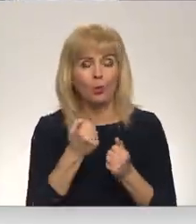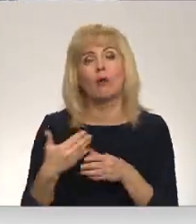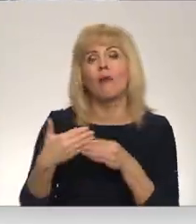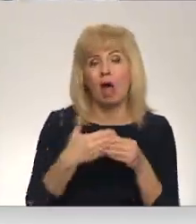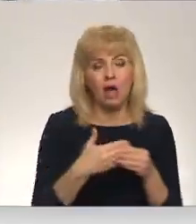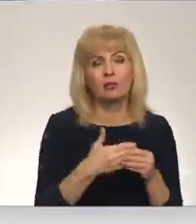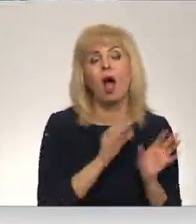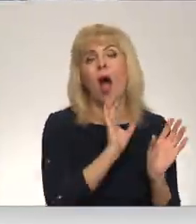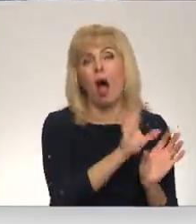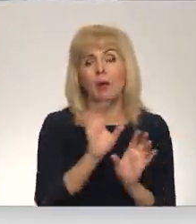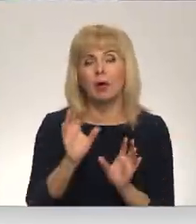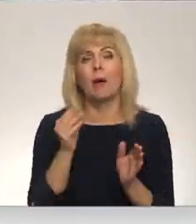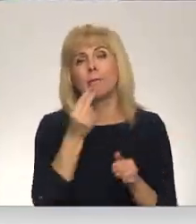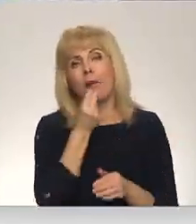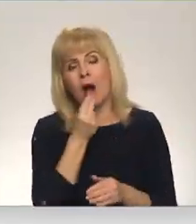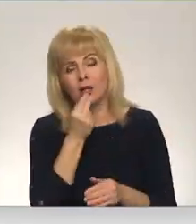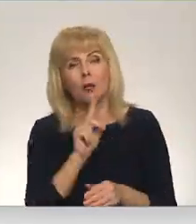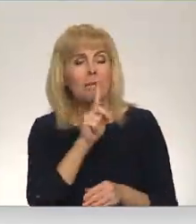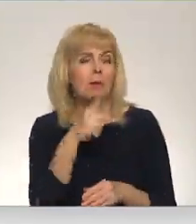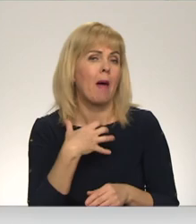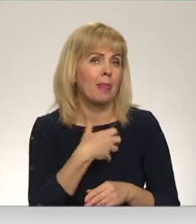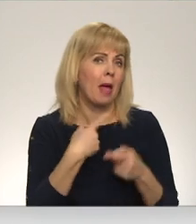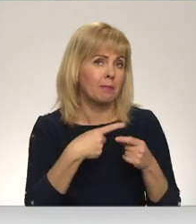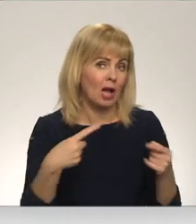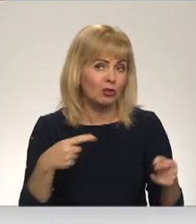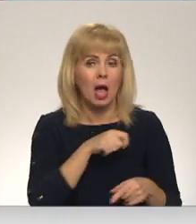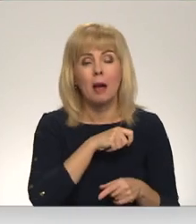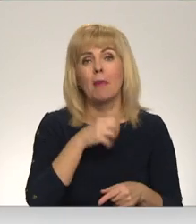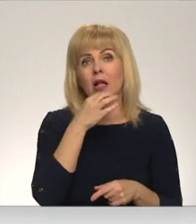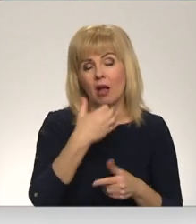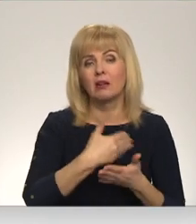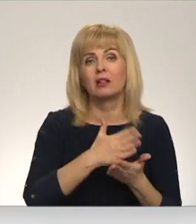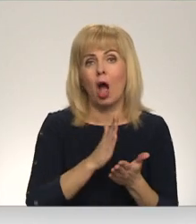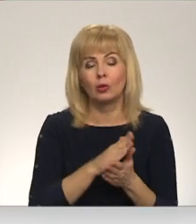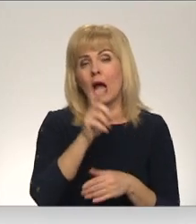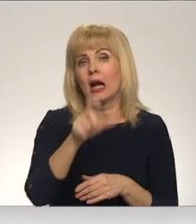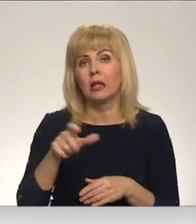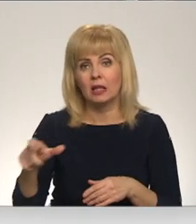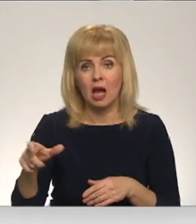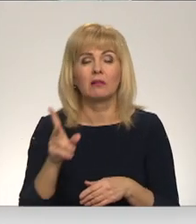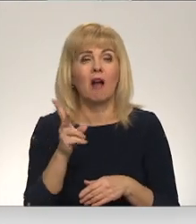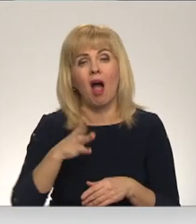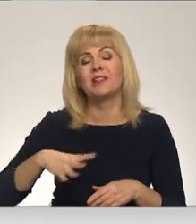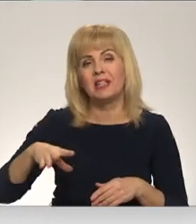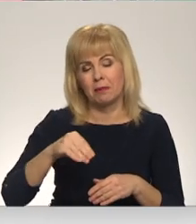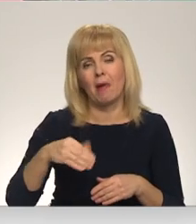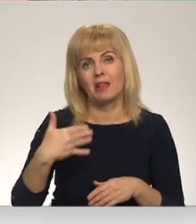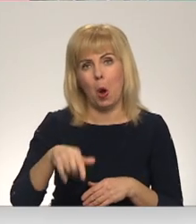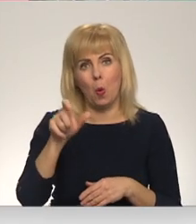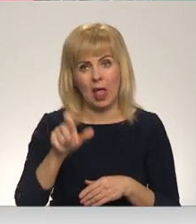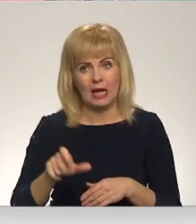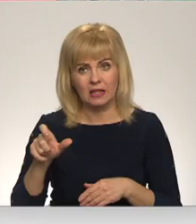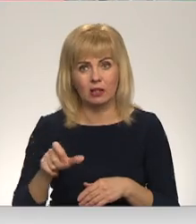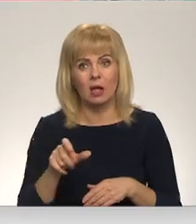pagasta ļautis ar pārtiku un pirmās nepieciešamības precē. Un, kā pati atzīst, lielai daļai no klientiem ir teju kā ģimenes loceklis. Vai